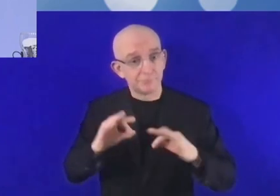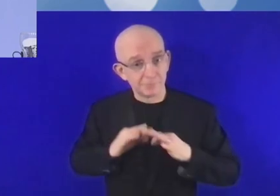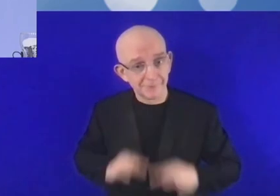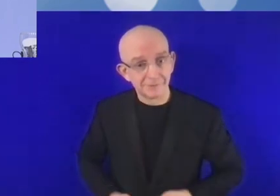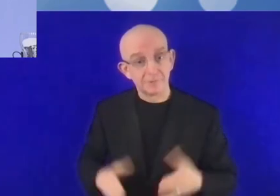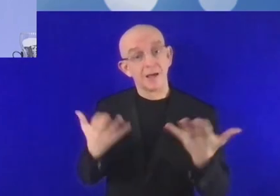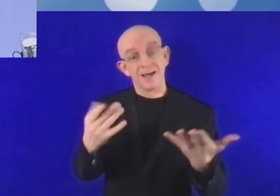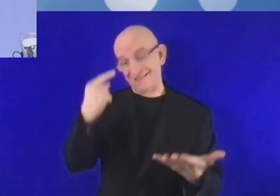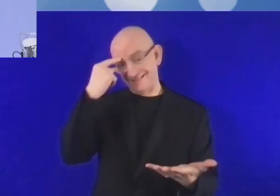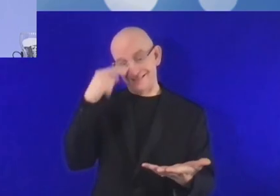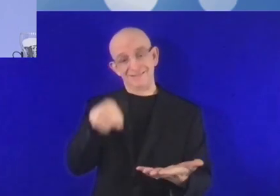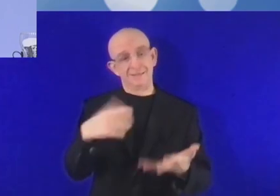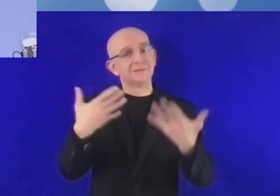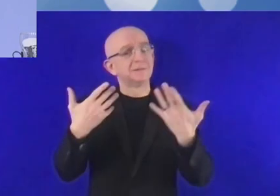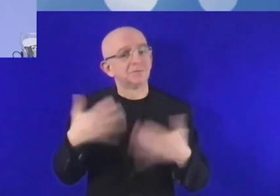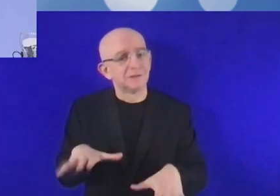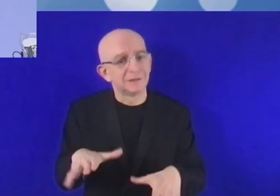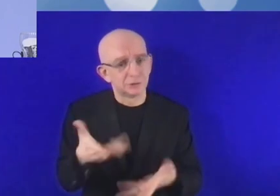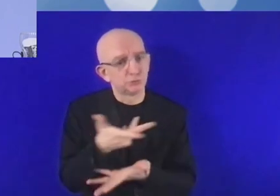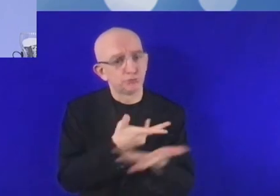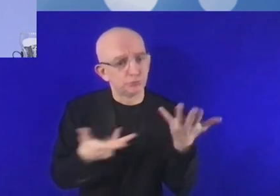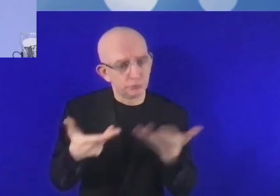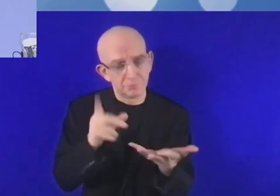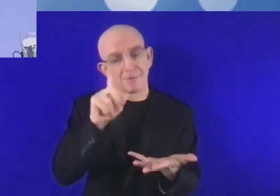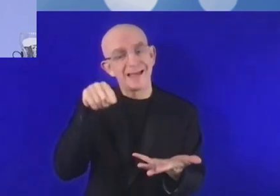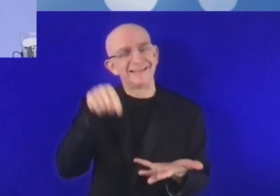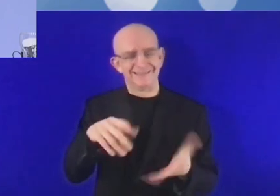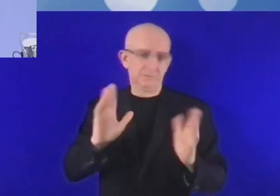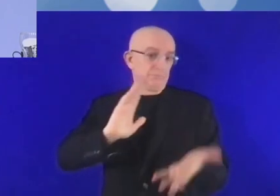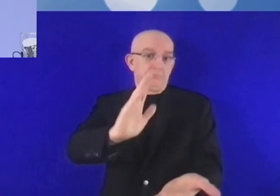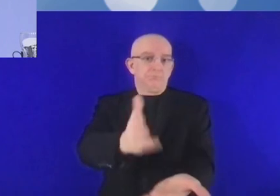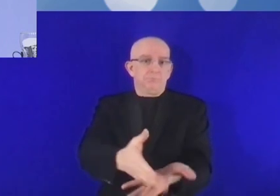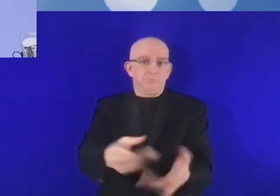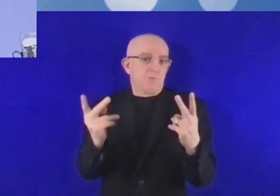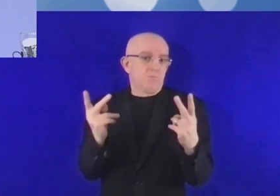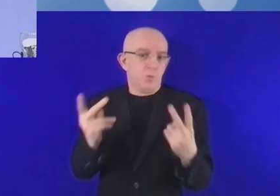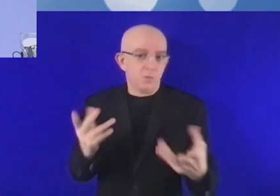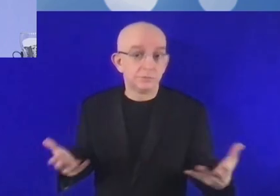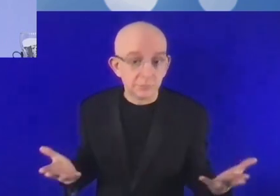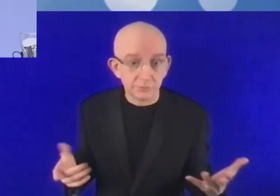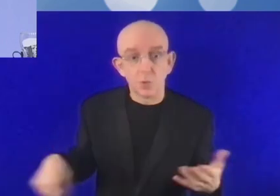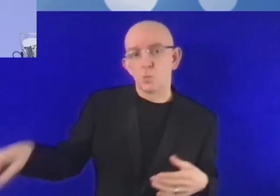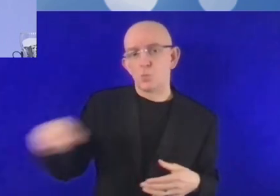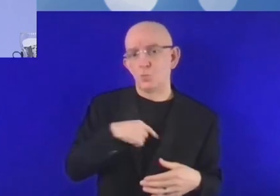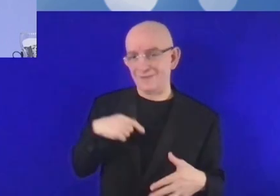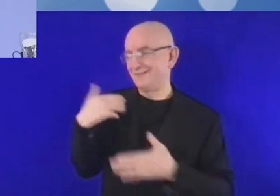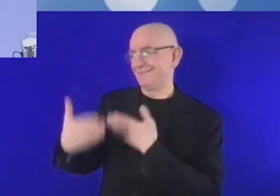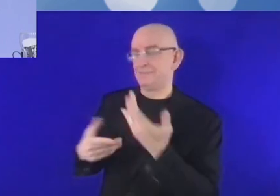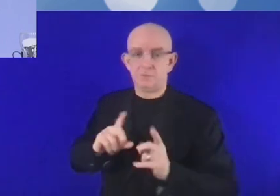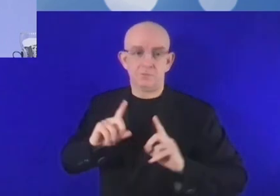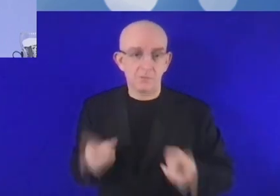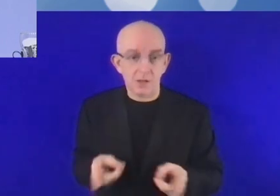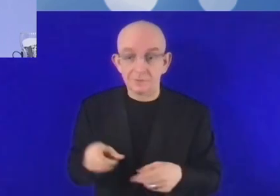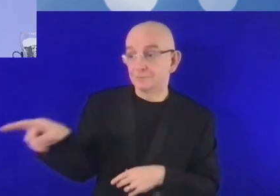Merci, monsieur. Il y a une chose qui a déjà été dite, mais qui est tellement importante que je vais la répéter, à savoir que les start-up,